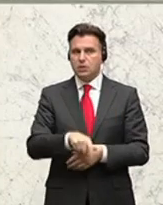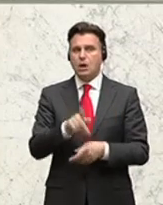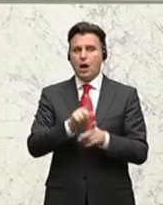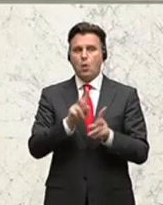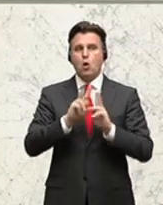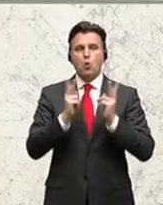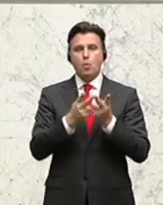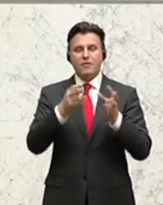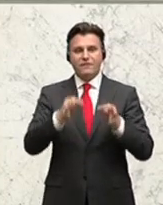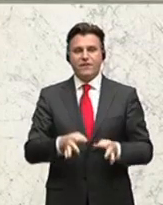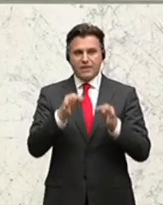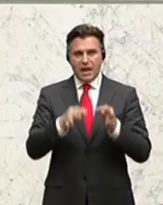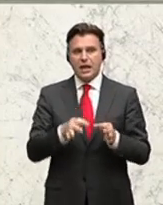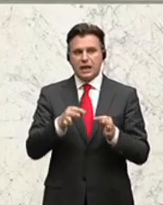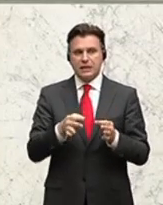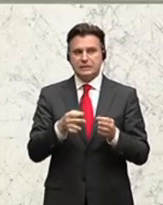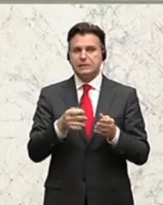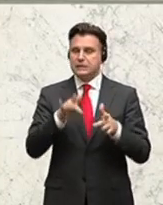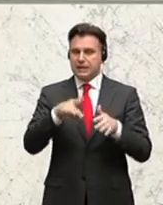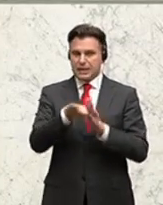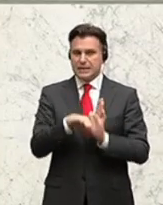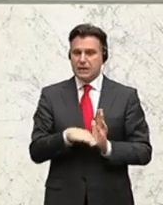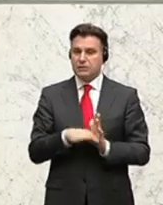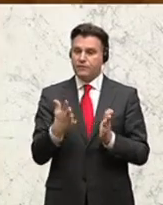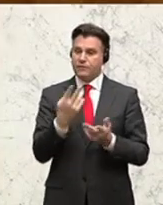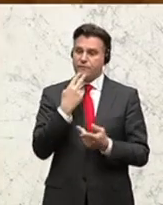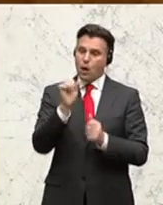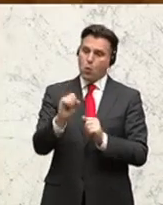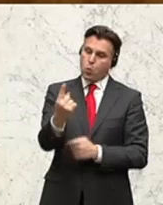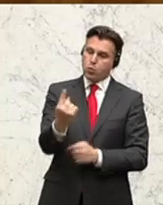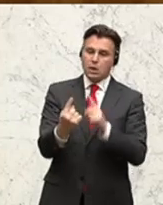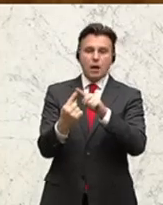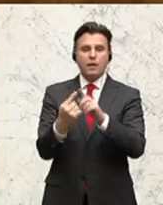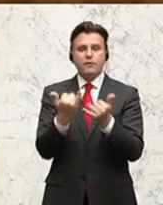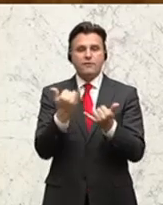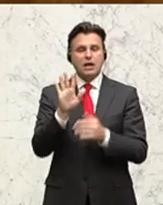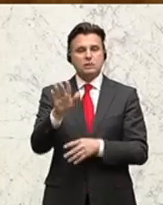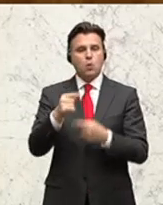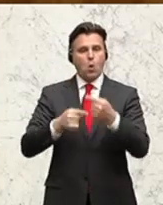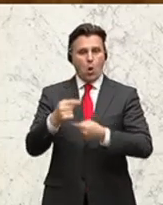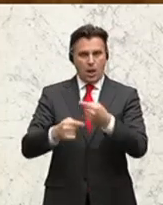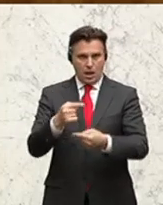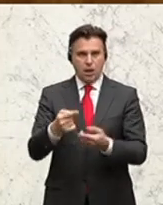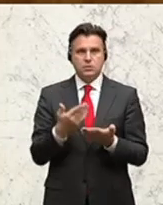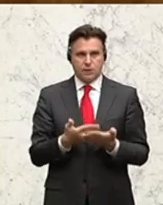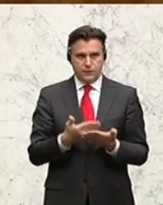Umweltverträglichkeitsprüfungsgesetz Parteienstellung haben. Ich denke, dem Anschluss kann man als Initiative mal zustimmen.